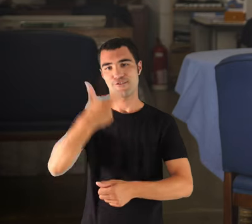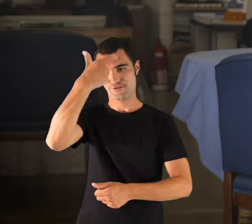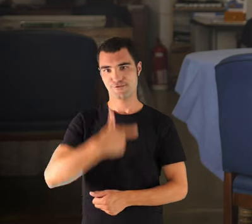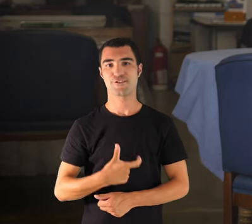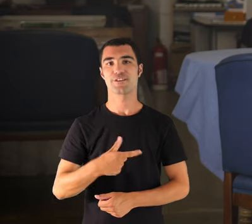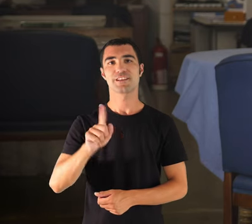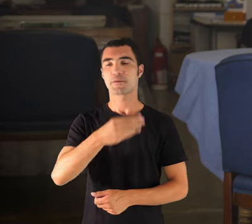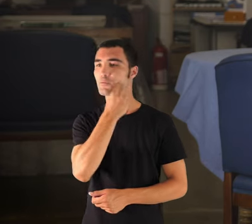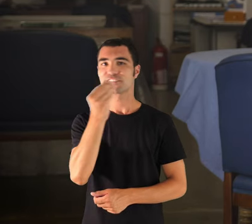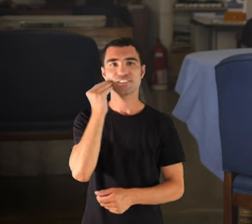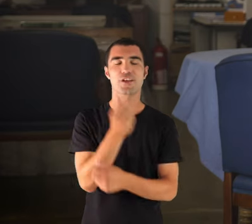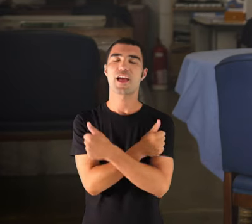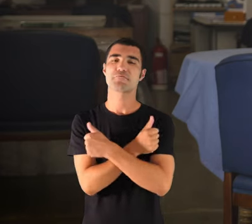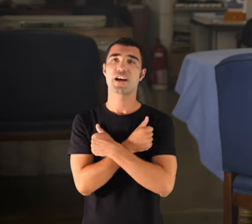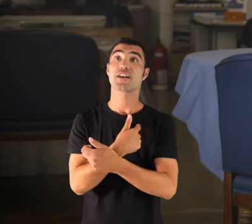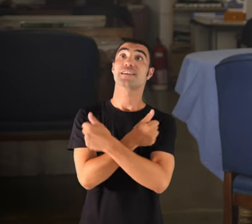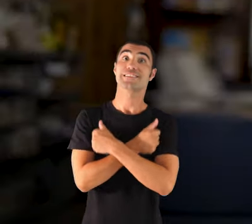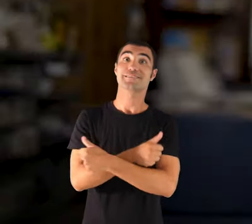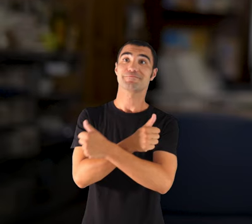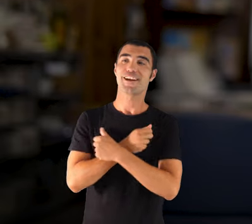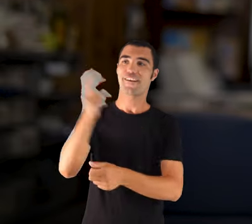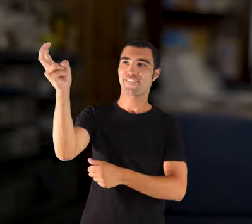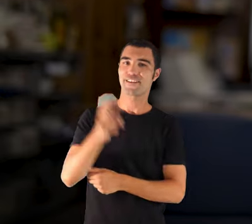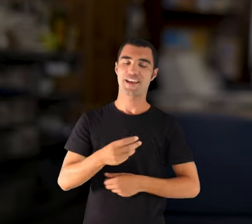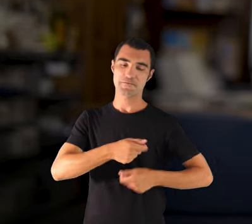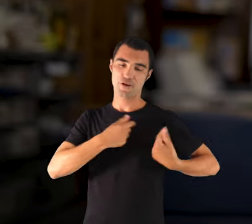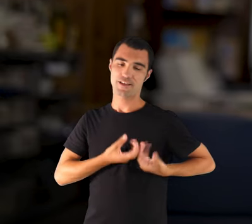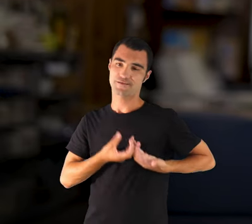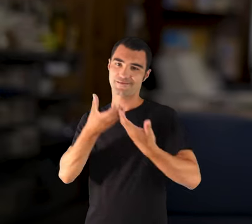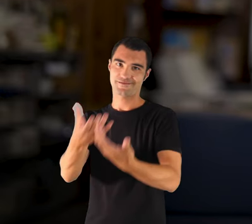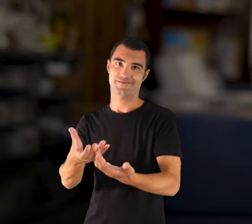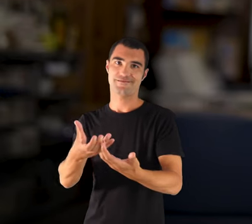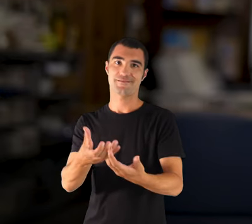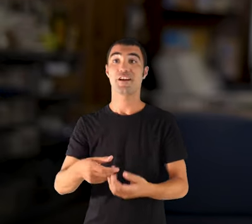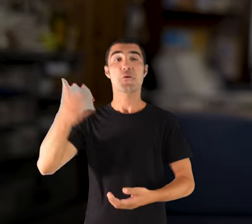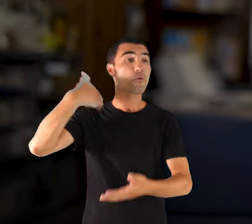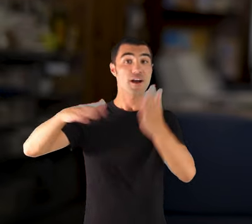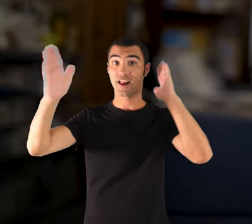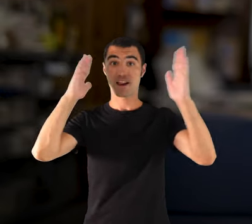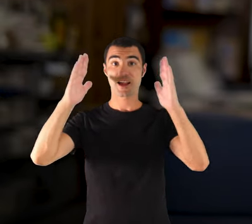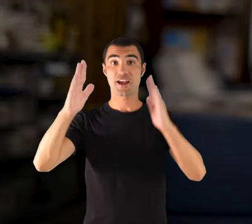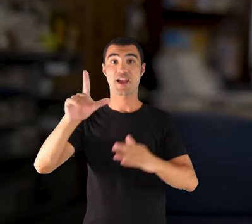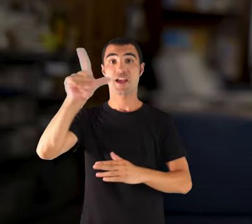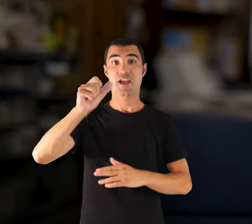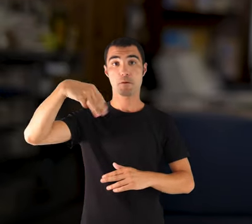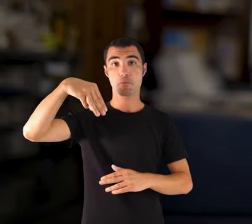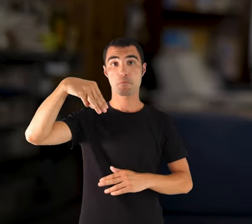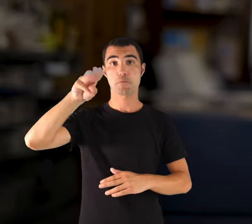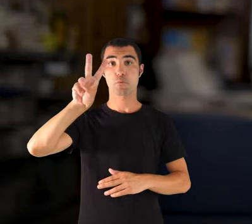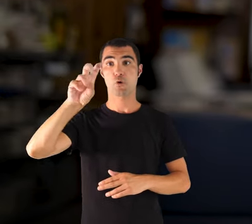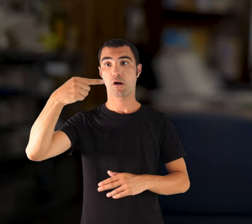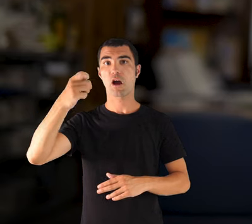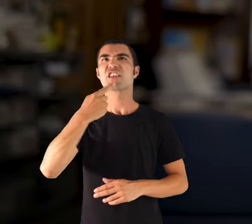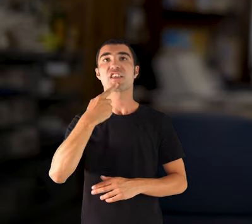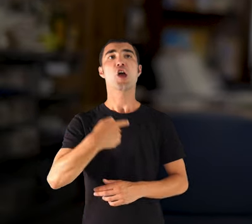'amor, esperando que venga per entregarte mi corazón. n'hi va a un, que estén de la llampugues, li va a fer una, que deia, jo esperava la